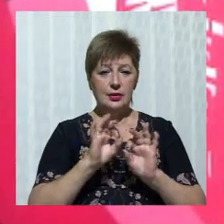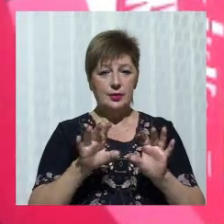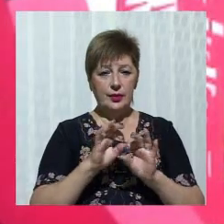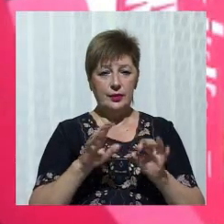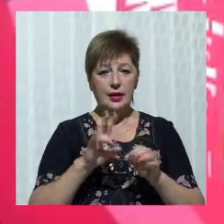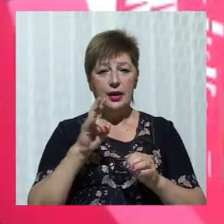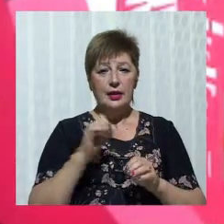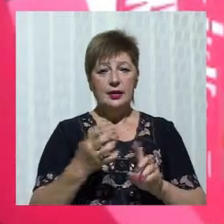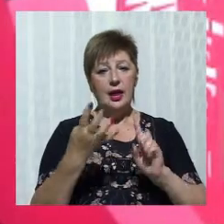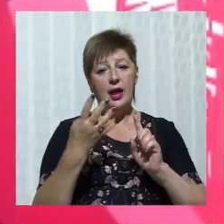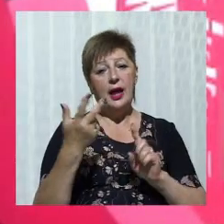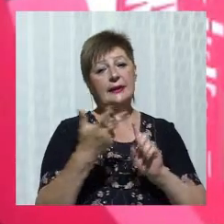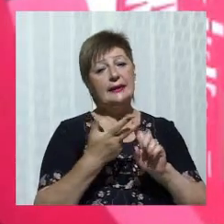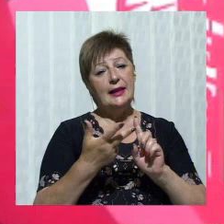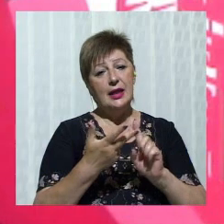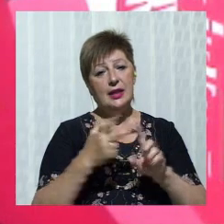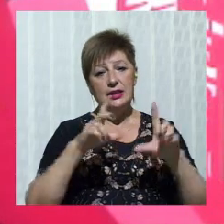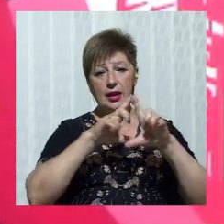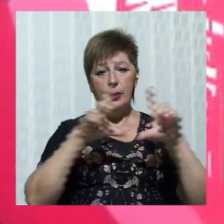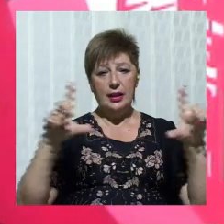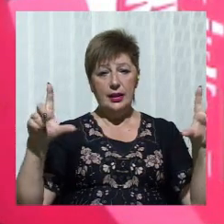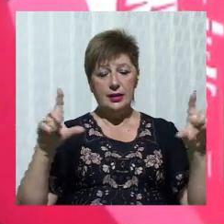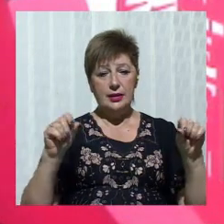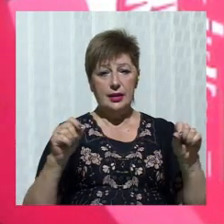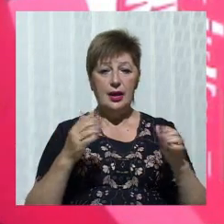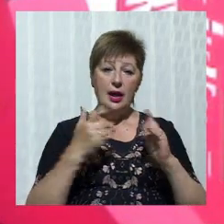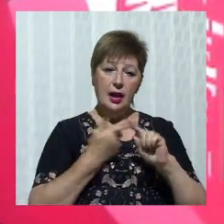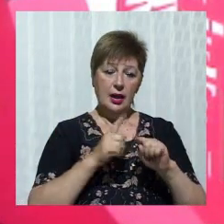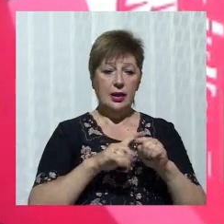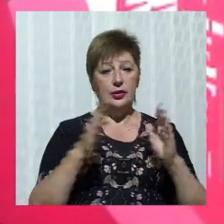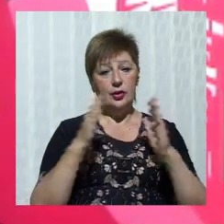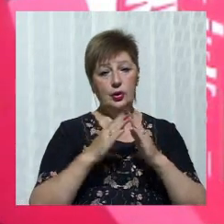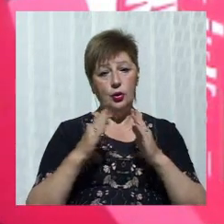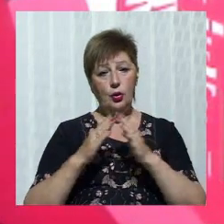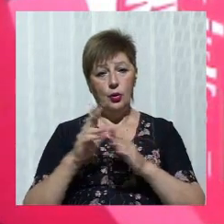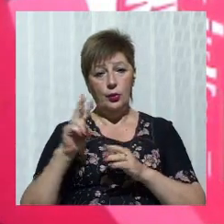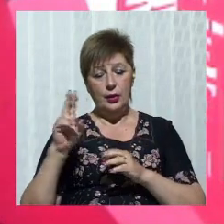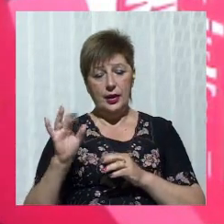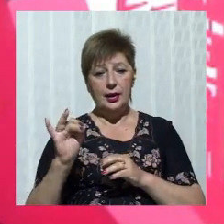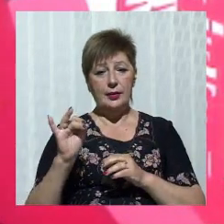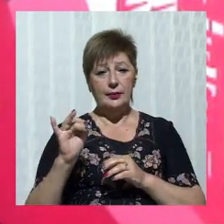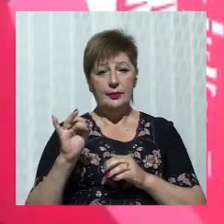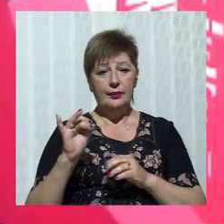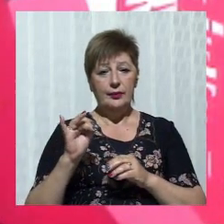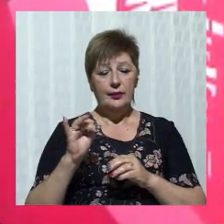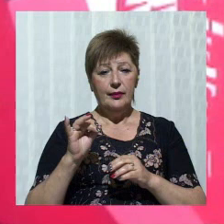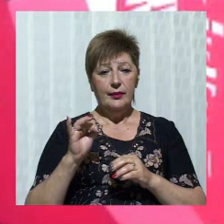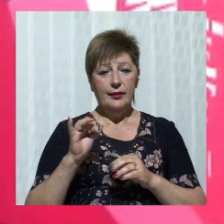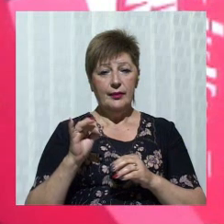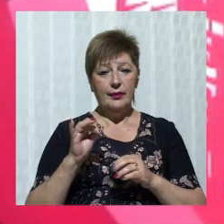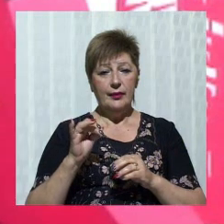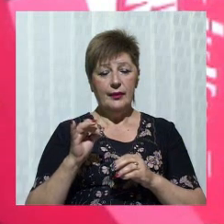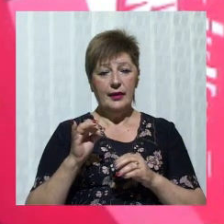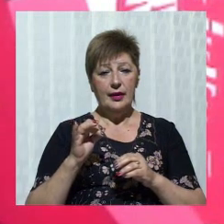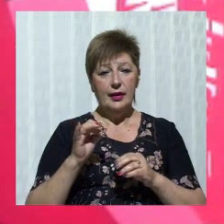На третій плиті запланований ескіз, будиночки в